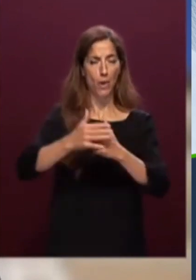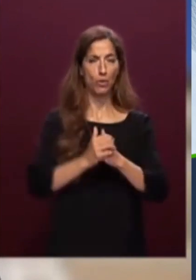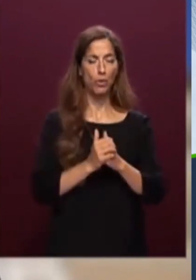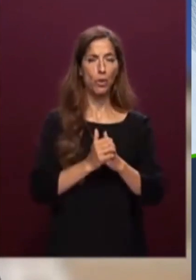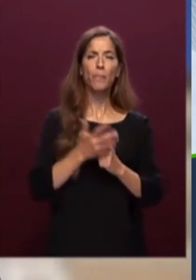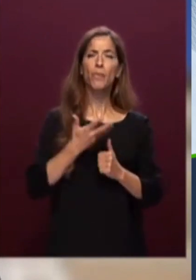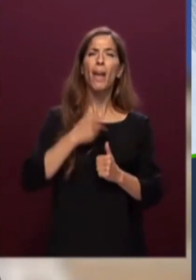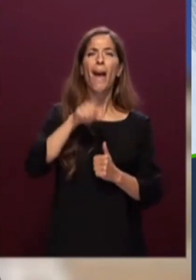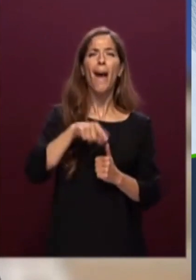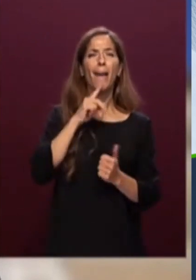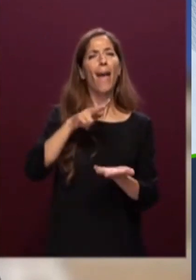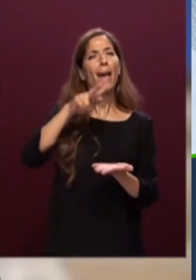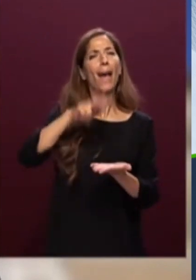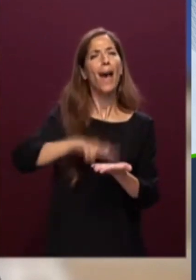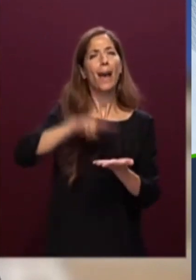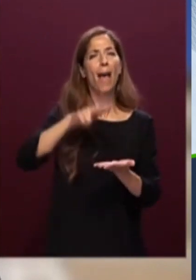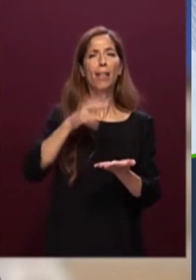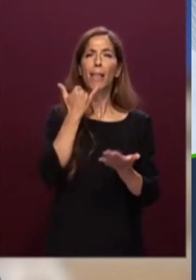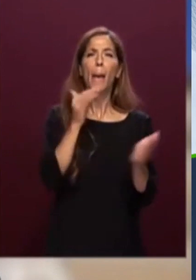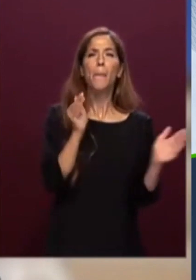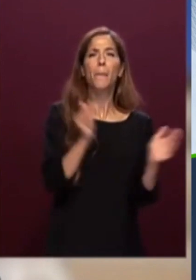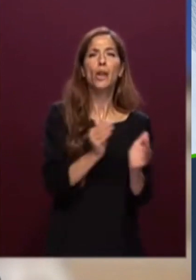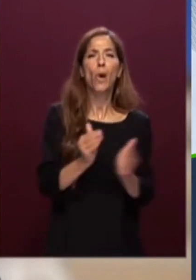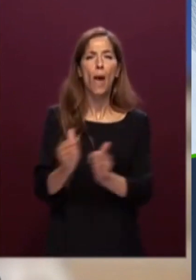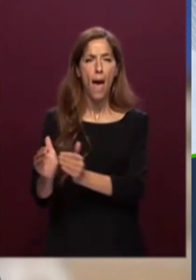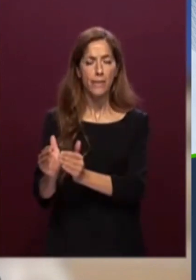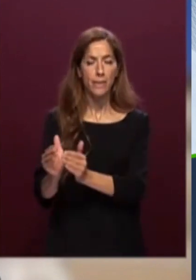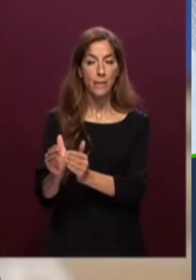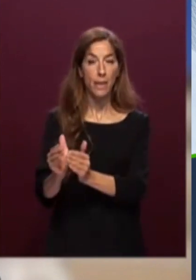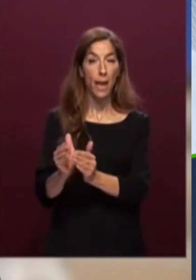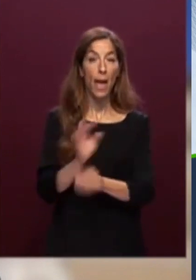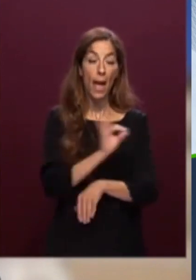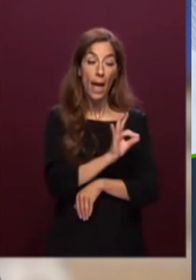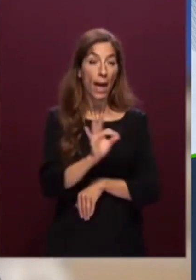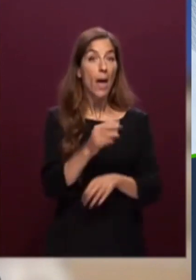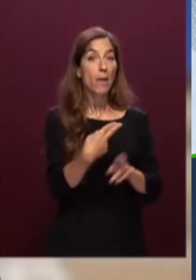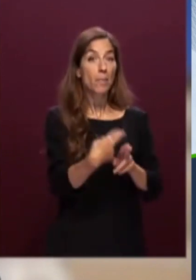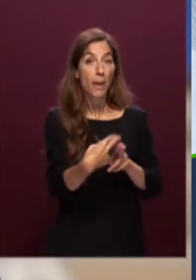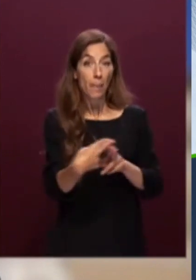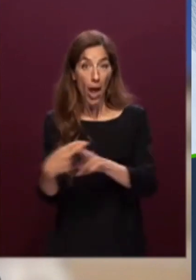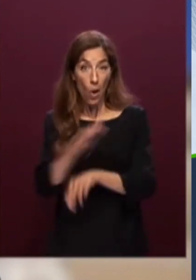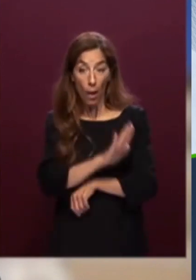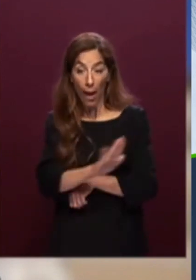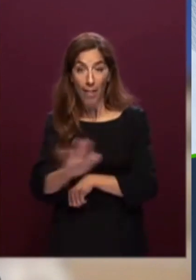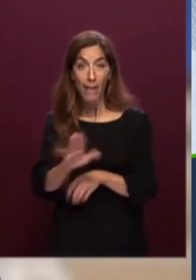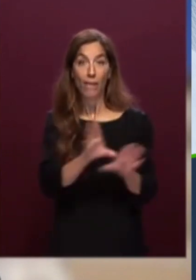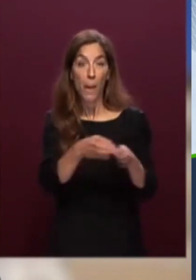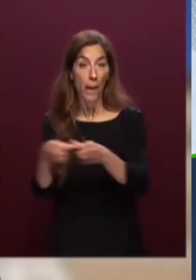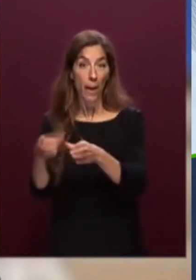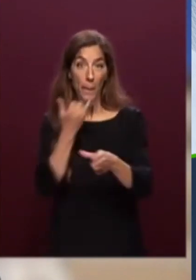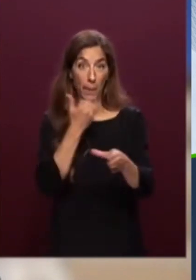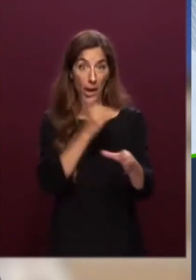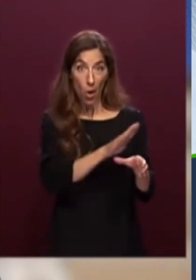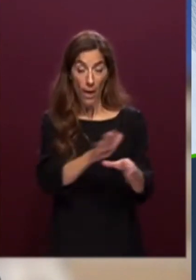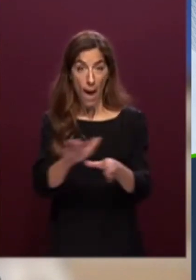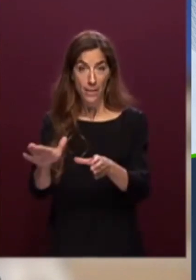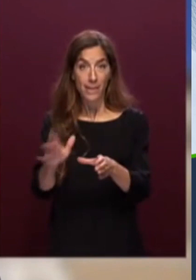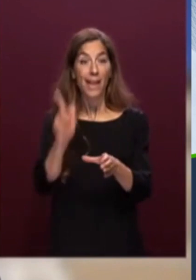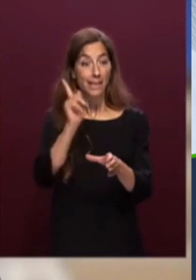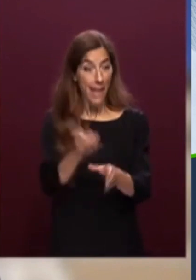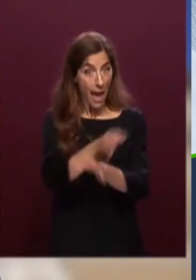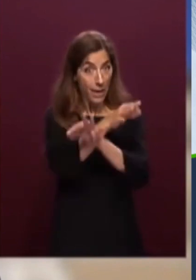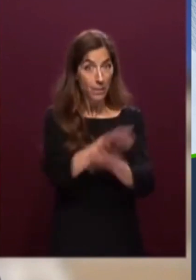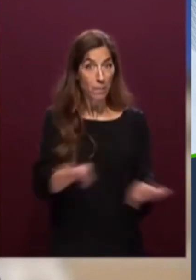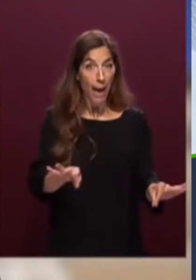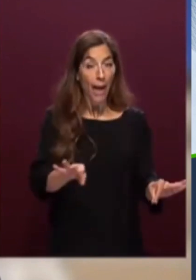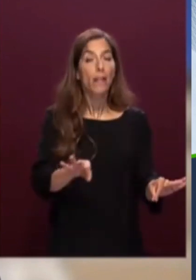presenti in quell'organismo solo tutelando le prerogative delle minoranze può dirsi rispettato il principio che è